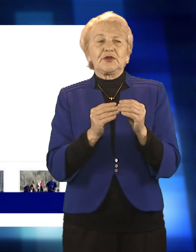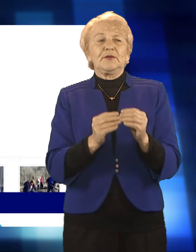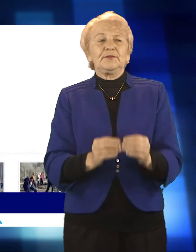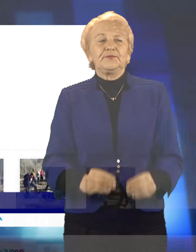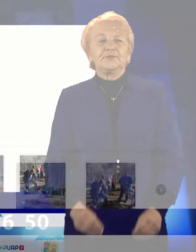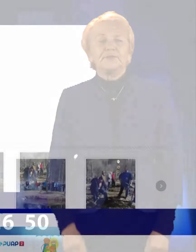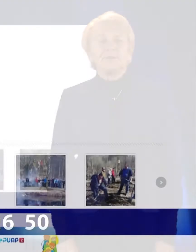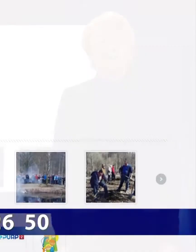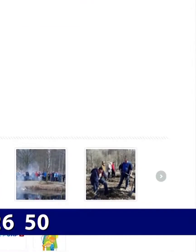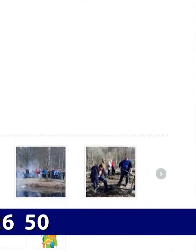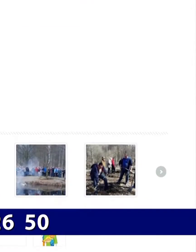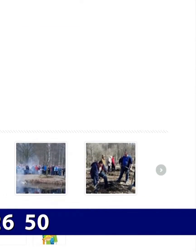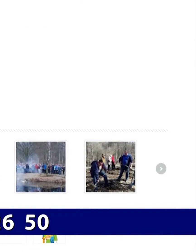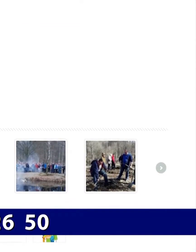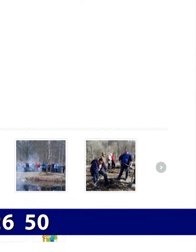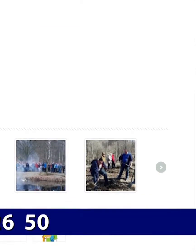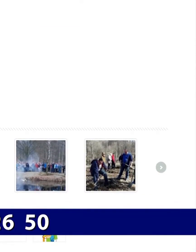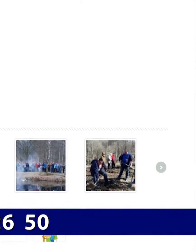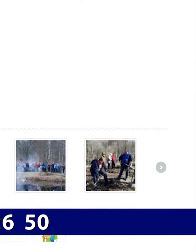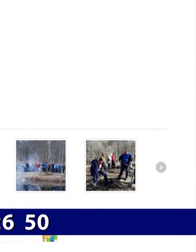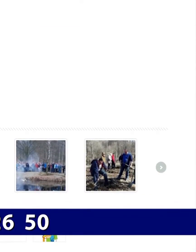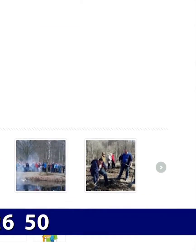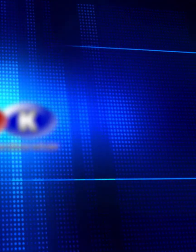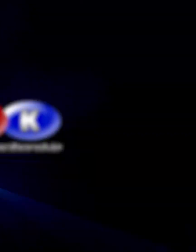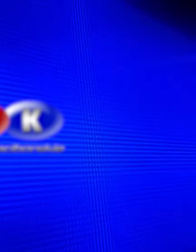32 415 26 50.